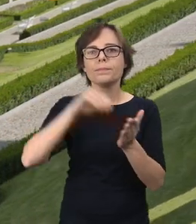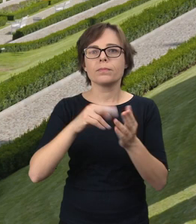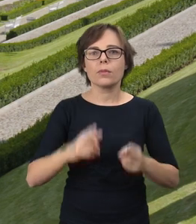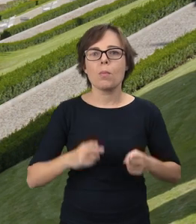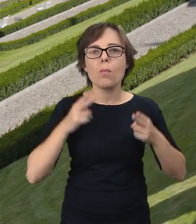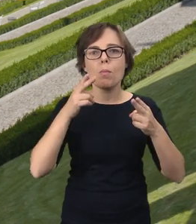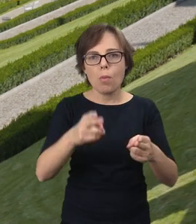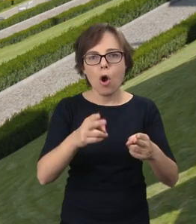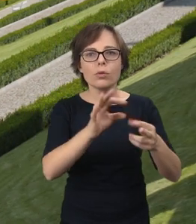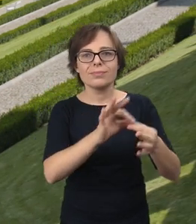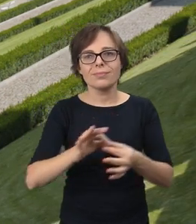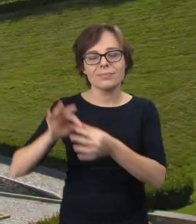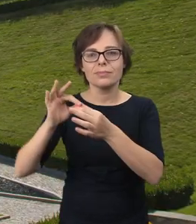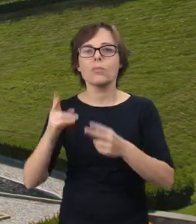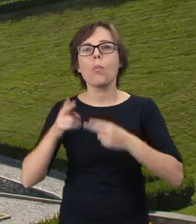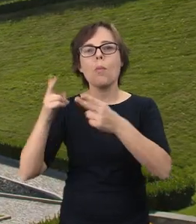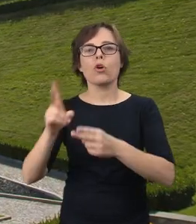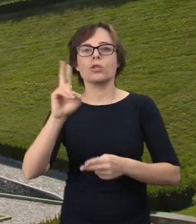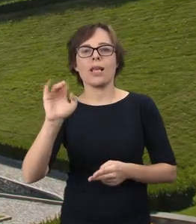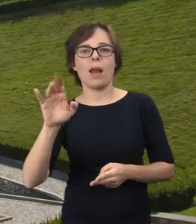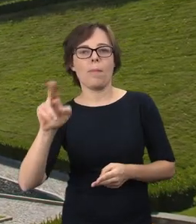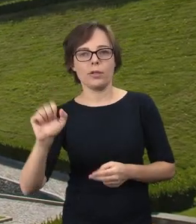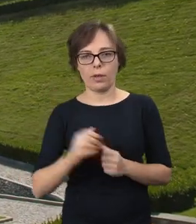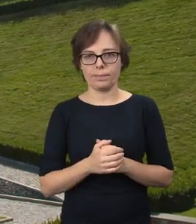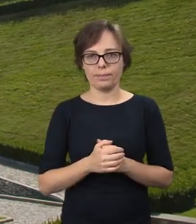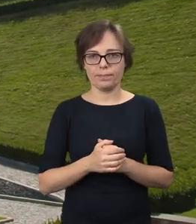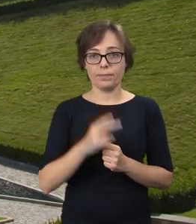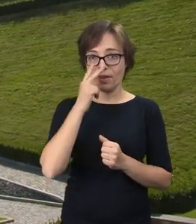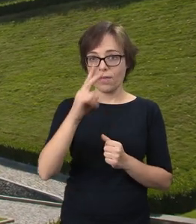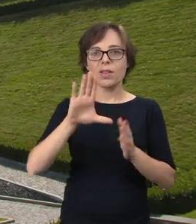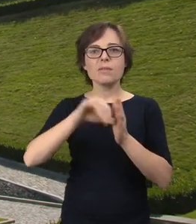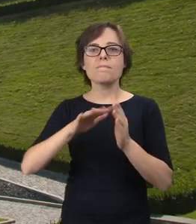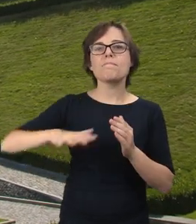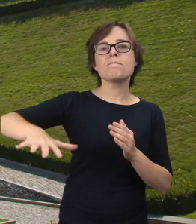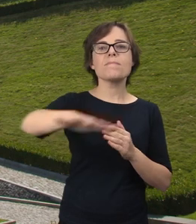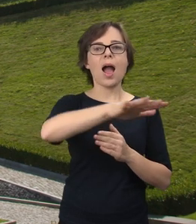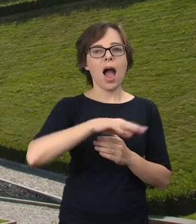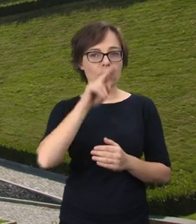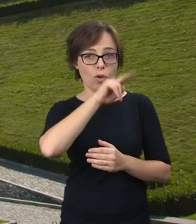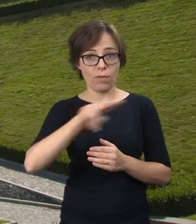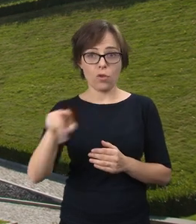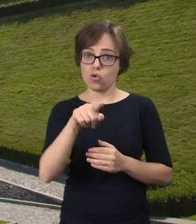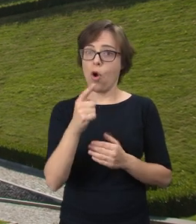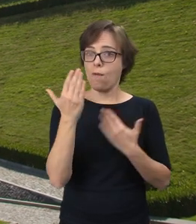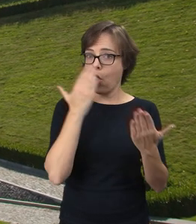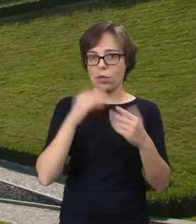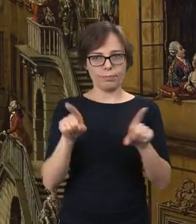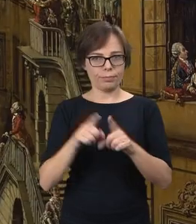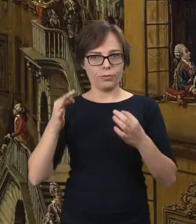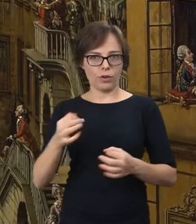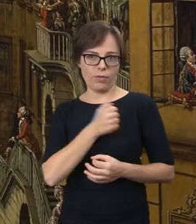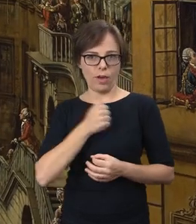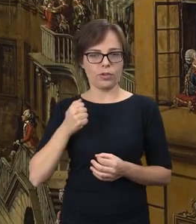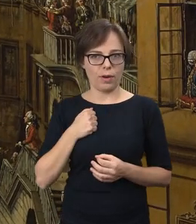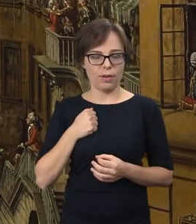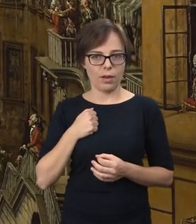prowadzący do mostu Kierbedzia. W tle rozciąga się panorama miasta, która bardzo przypomina dzisiejszy widok Warszawy. To